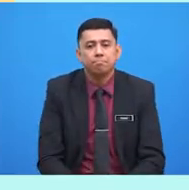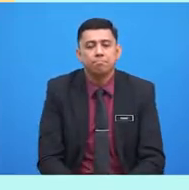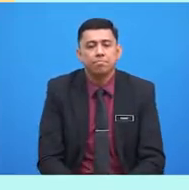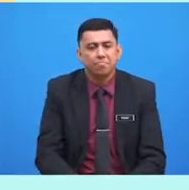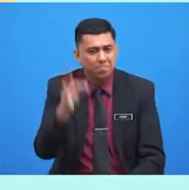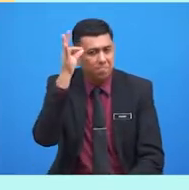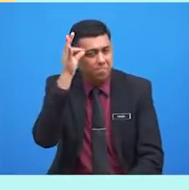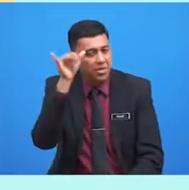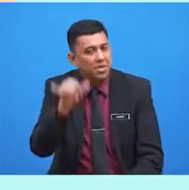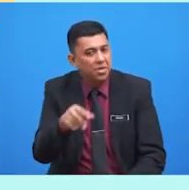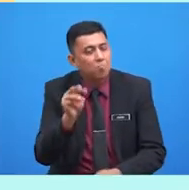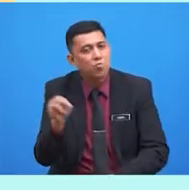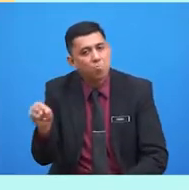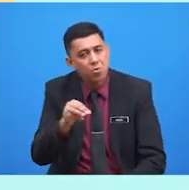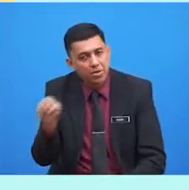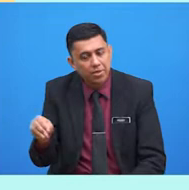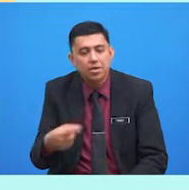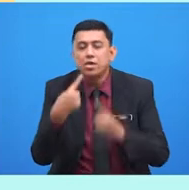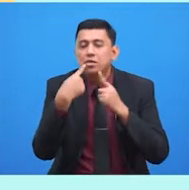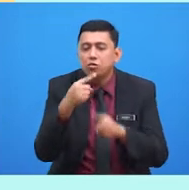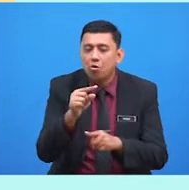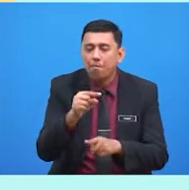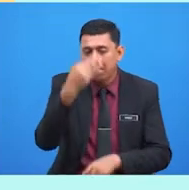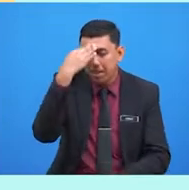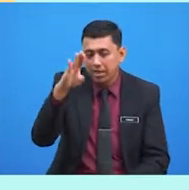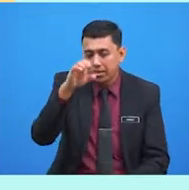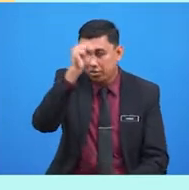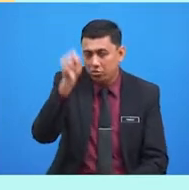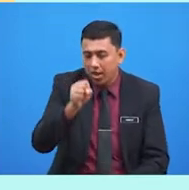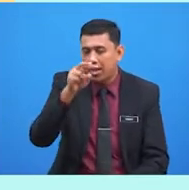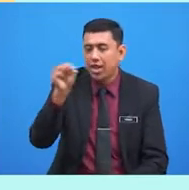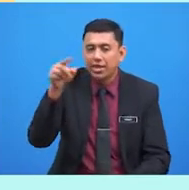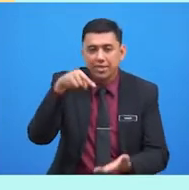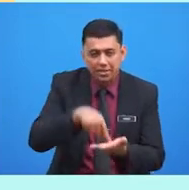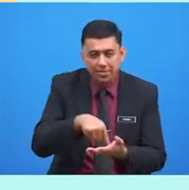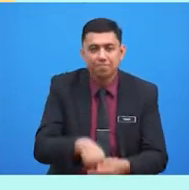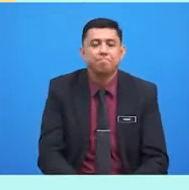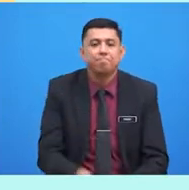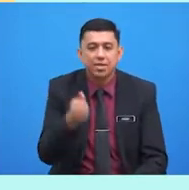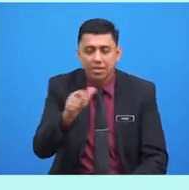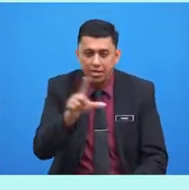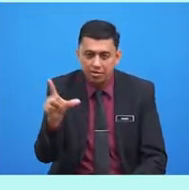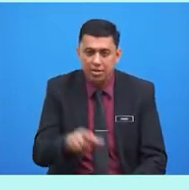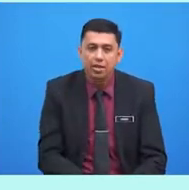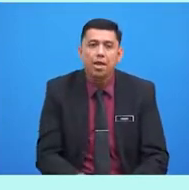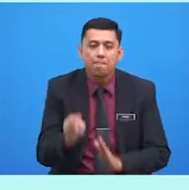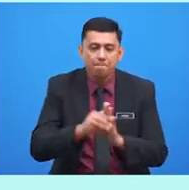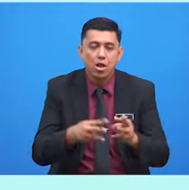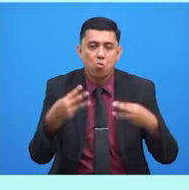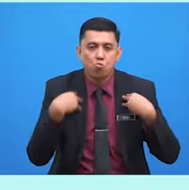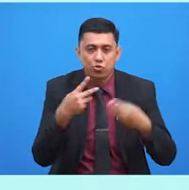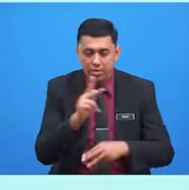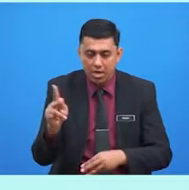Fikir ia, murid-murid, jawapan bagi soalan satu ialah mewujudkan mewujudkan